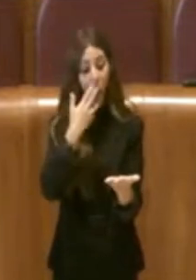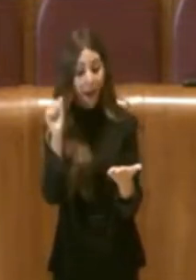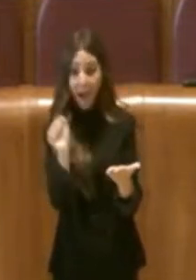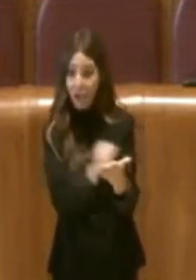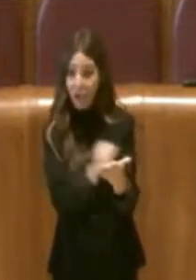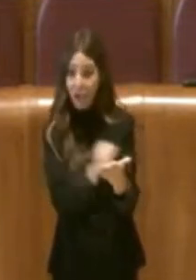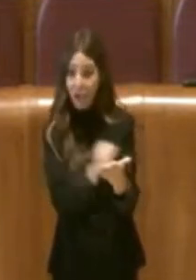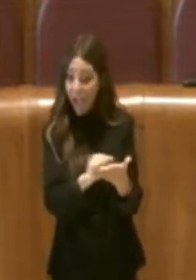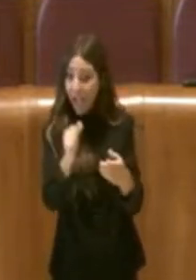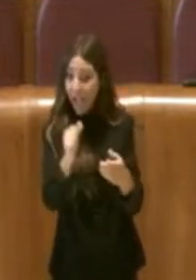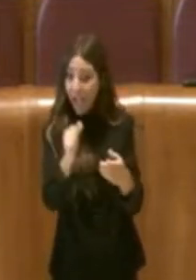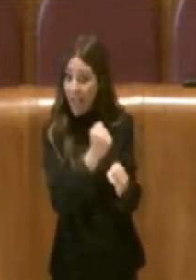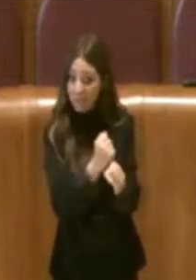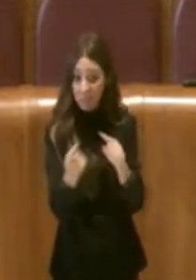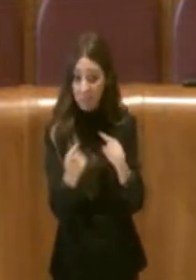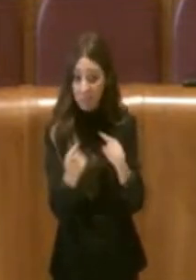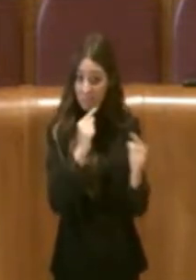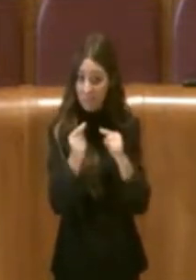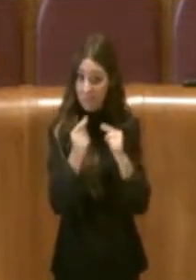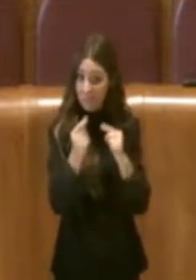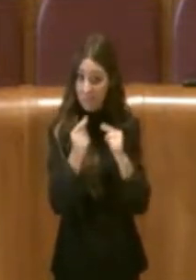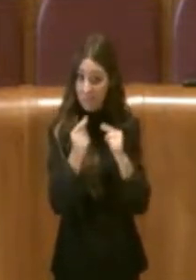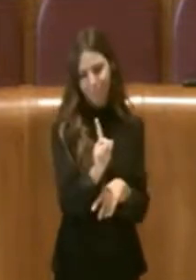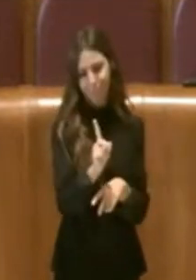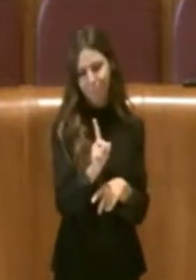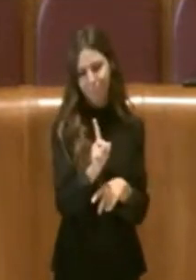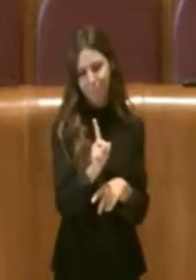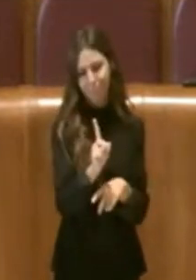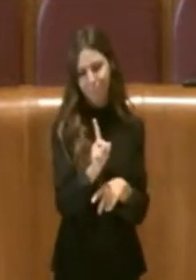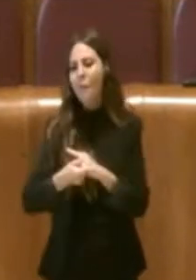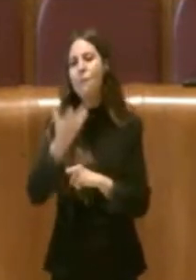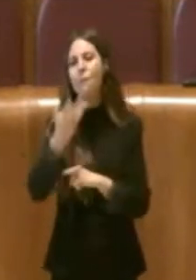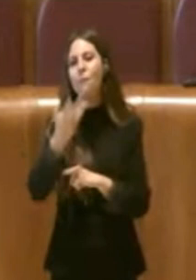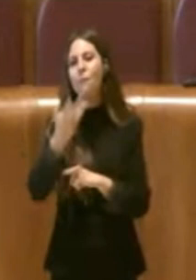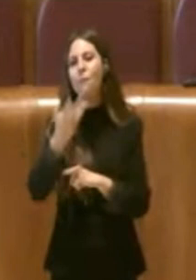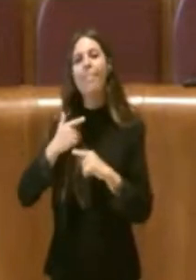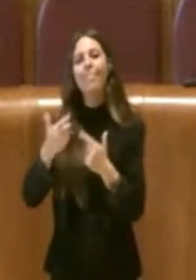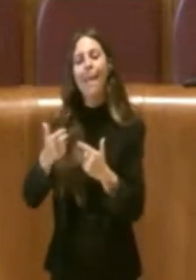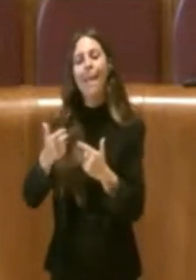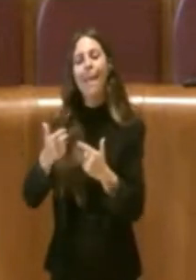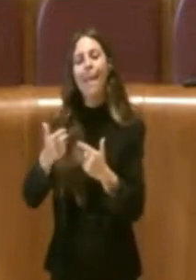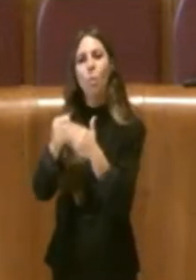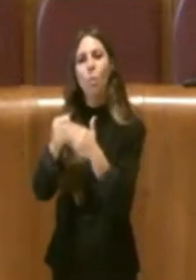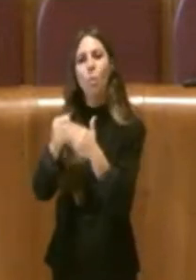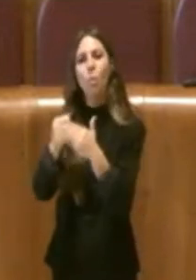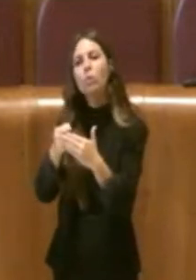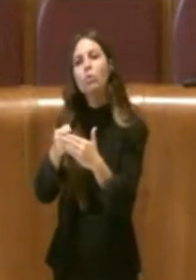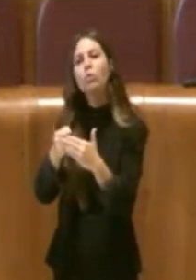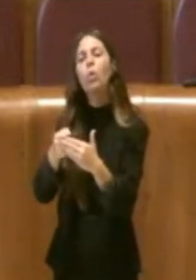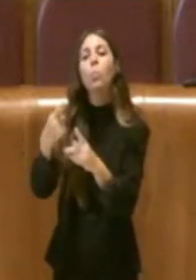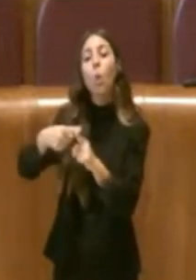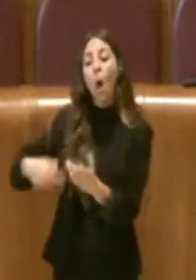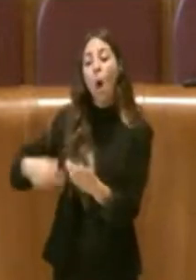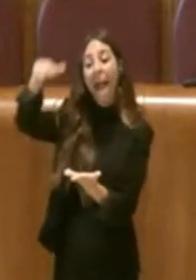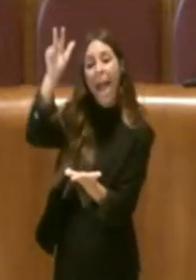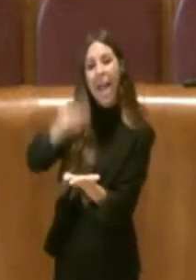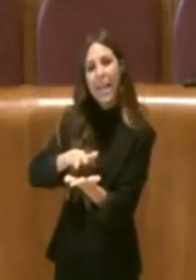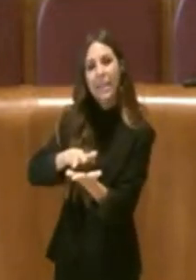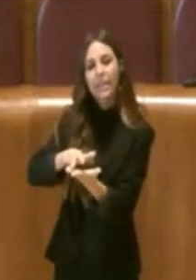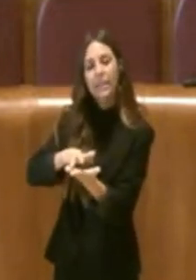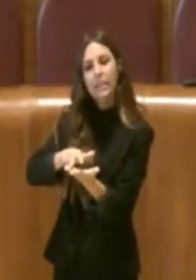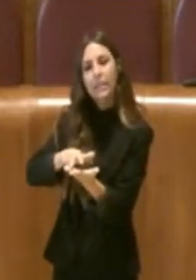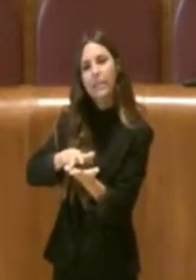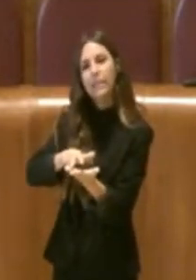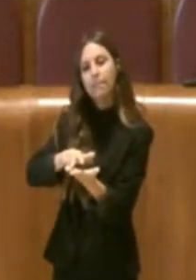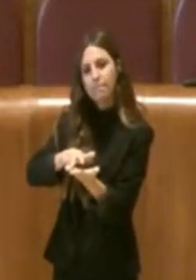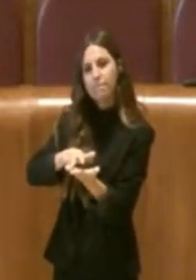stato già discusso e già dibattuto, in realtà vuole andare a rafforzare e soprattutto a garantire che la posizione